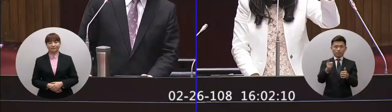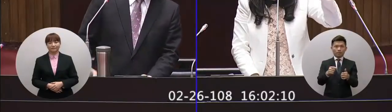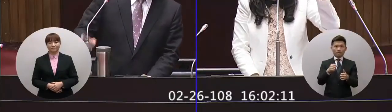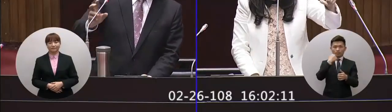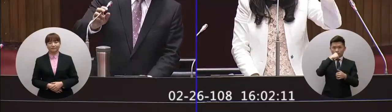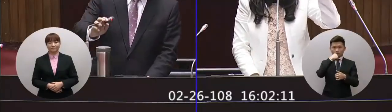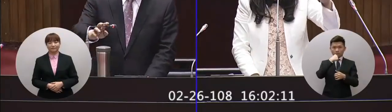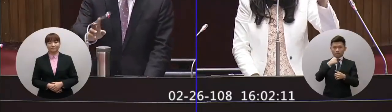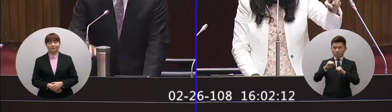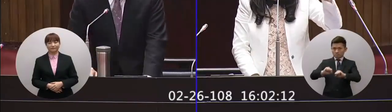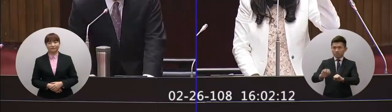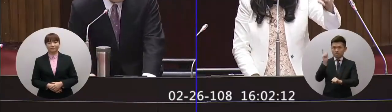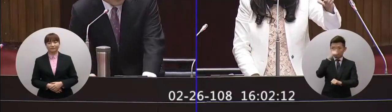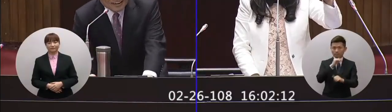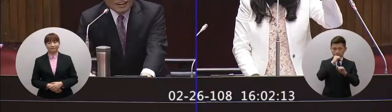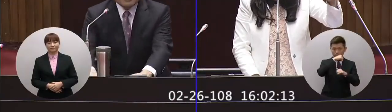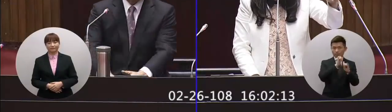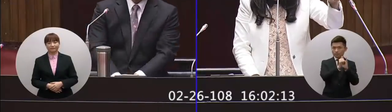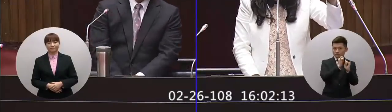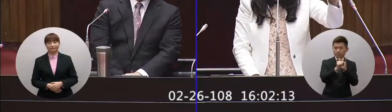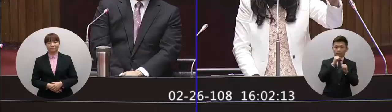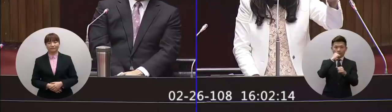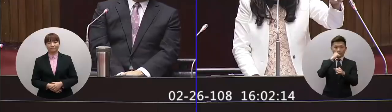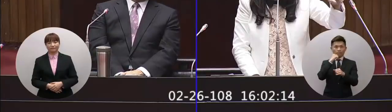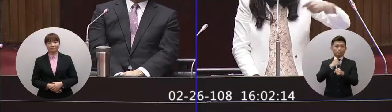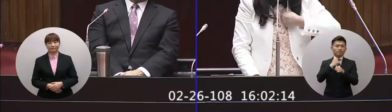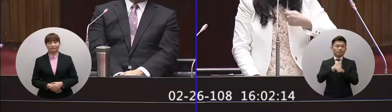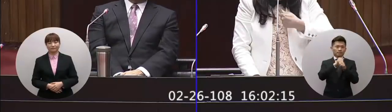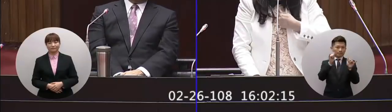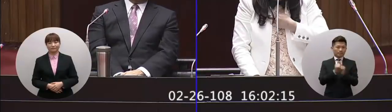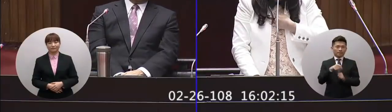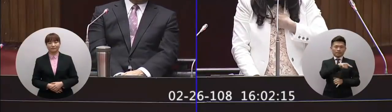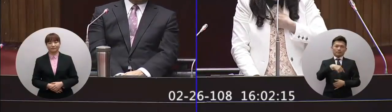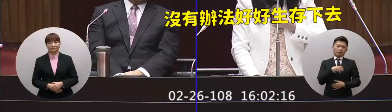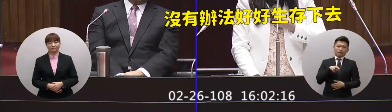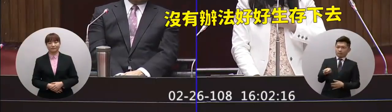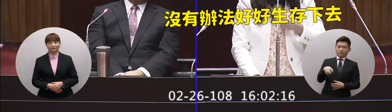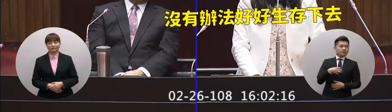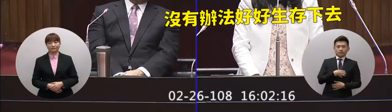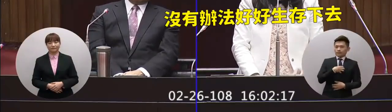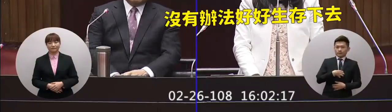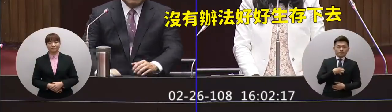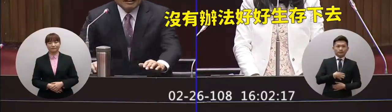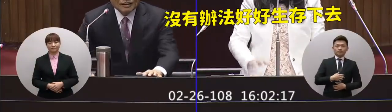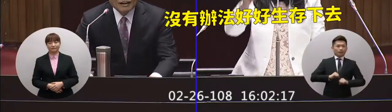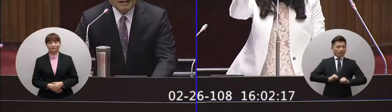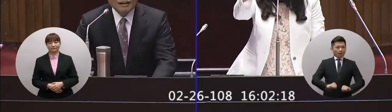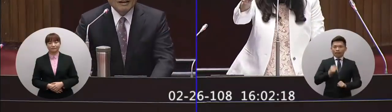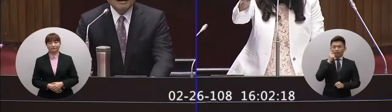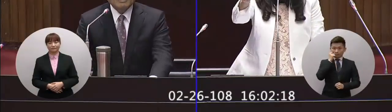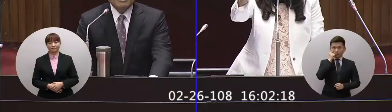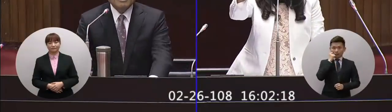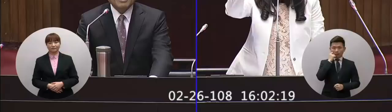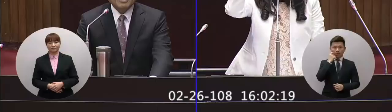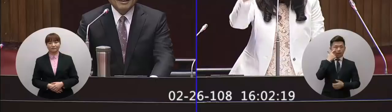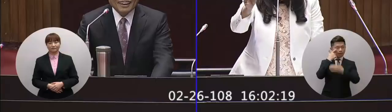行讓這些在裡面的台灣民眾或台灣工作人這些上班的人都心裡很難過沒有辦法好好生存下去所以